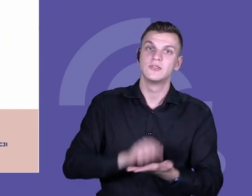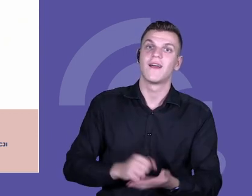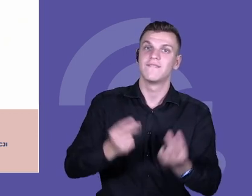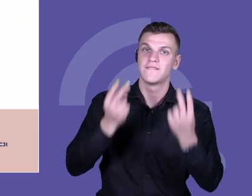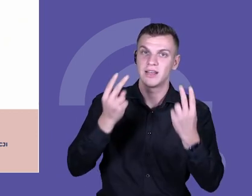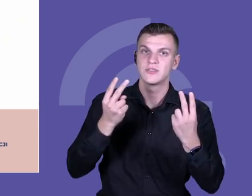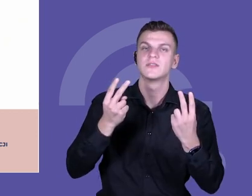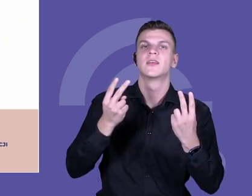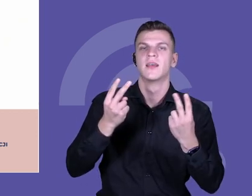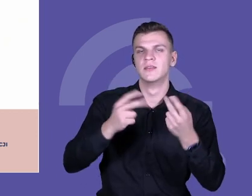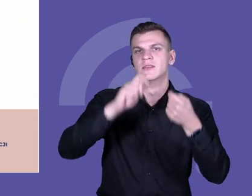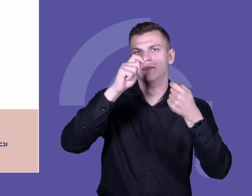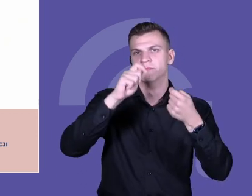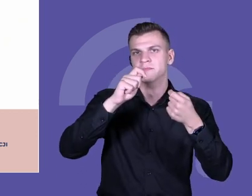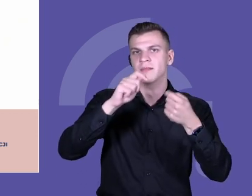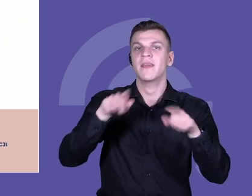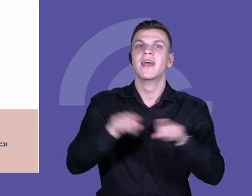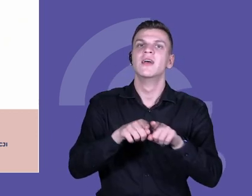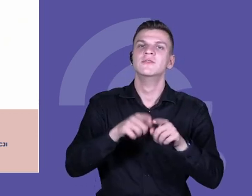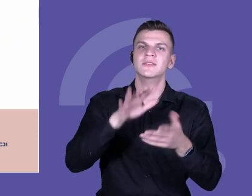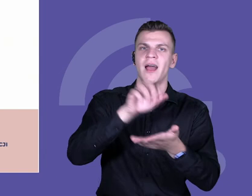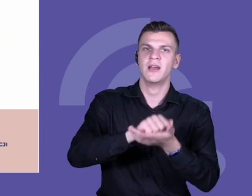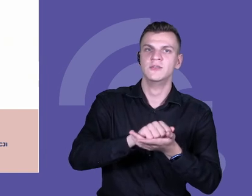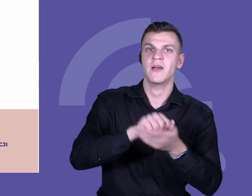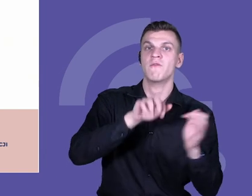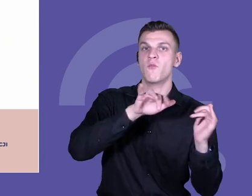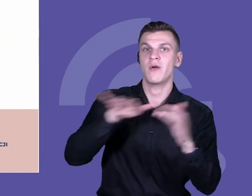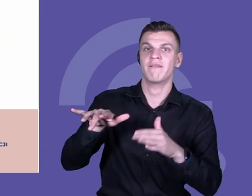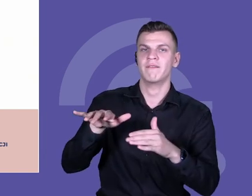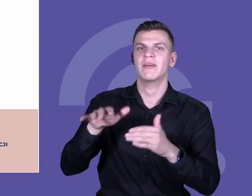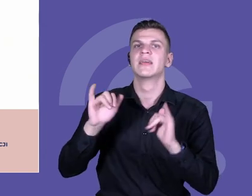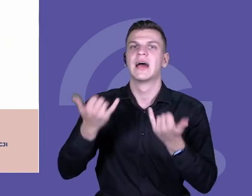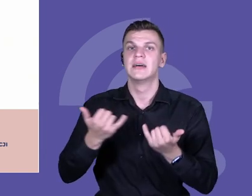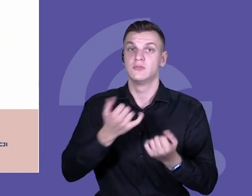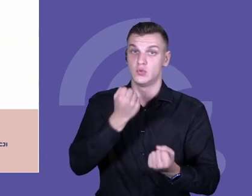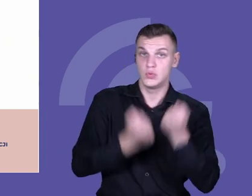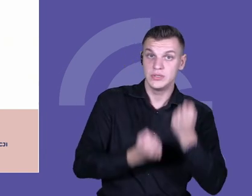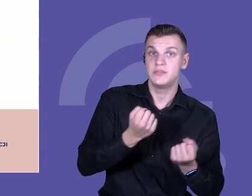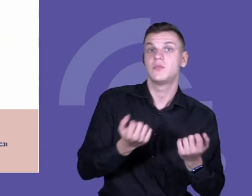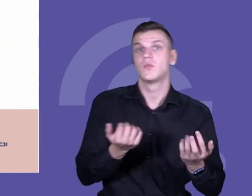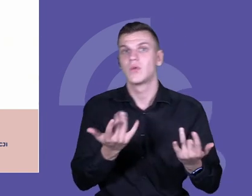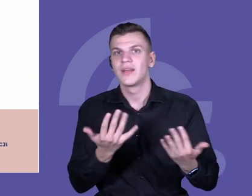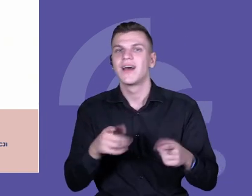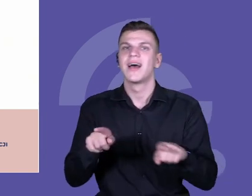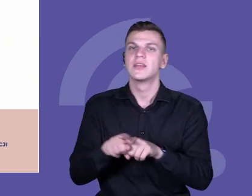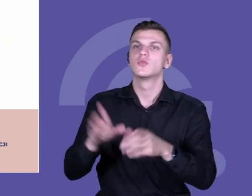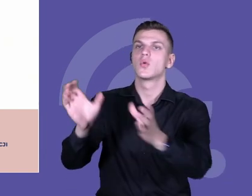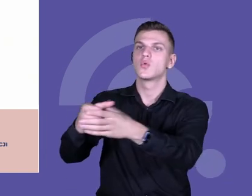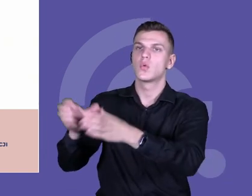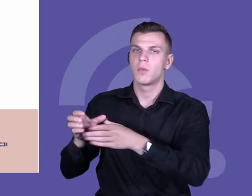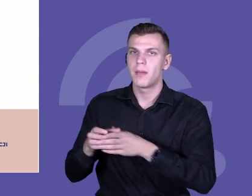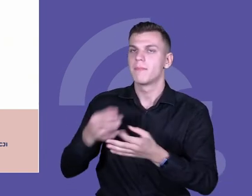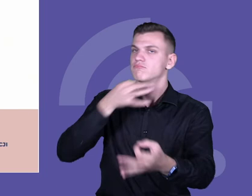odnoszenie się do trudności zajęć, grupowanie uczniów, w formalne informacje